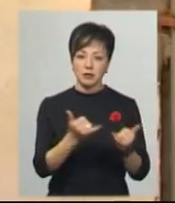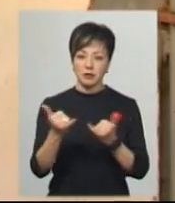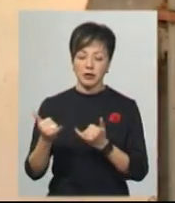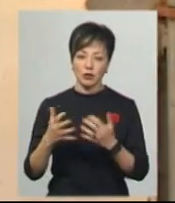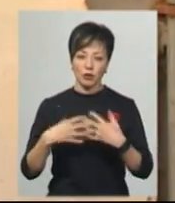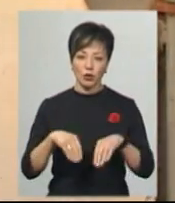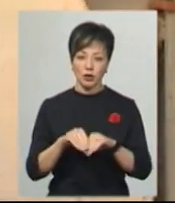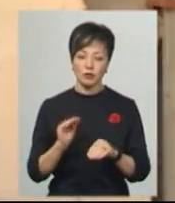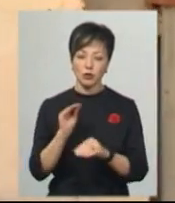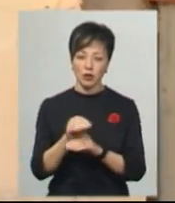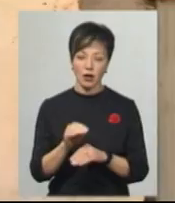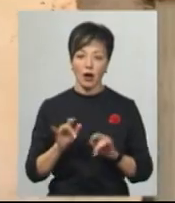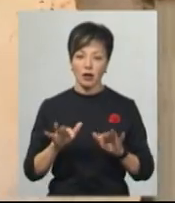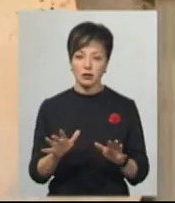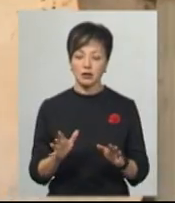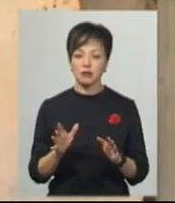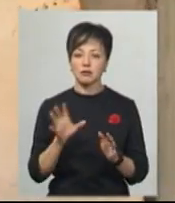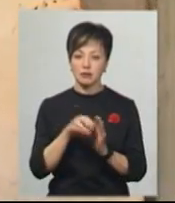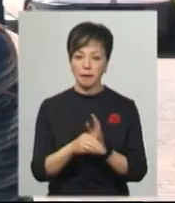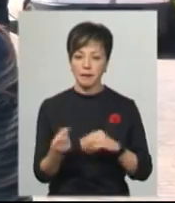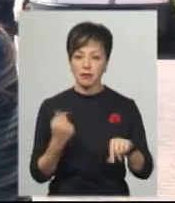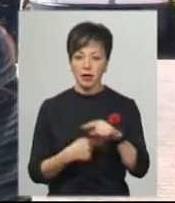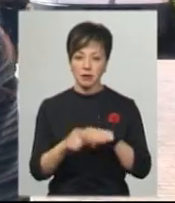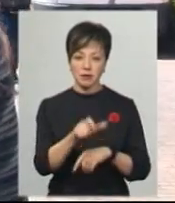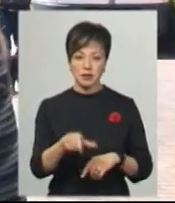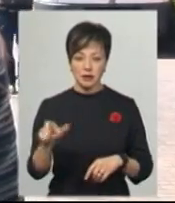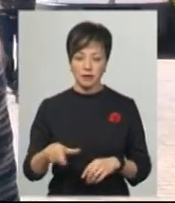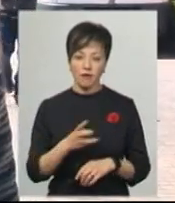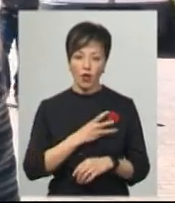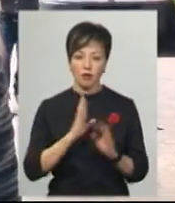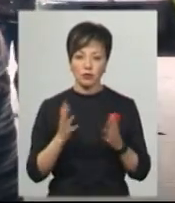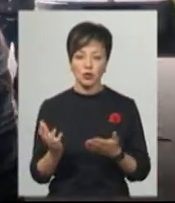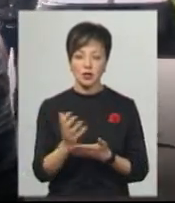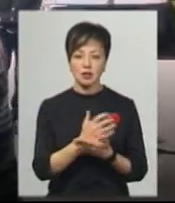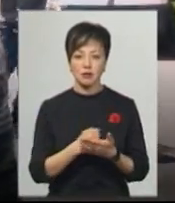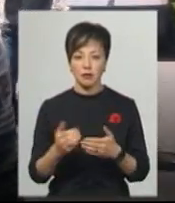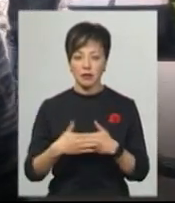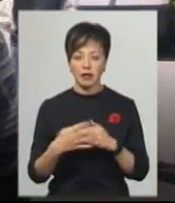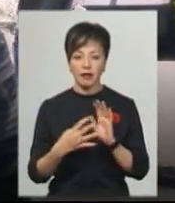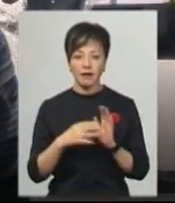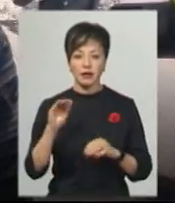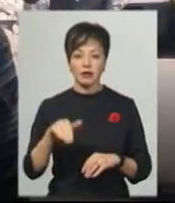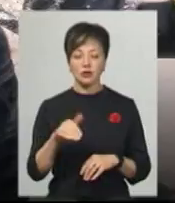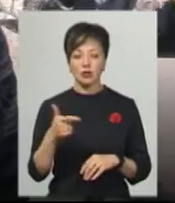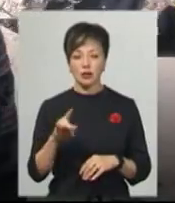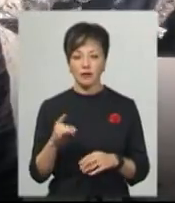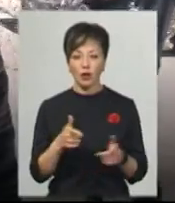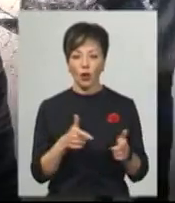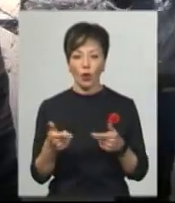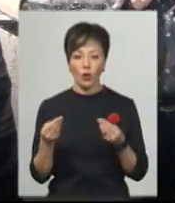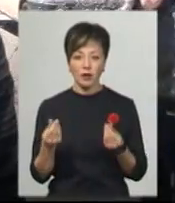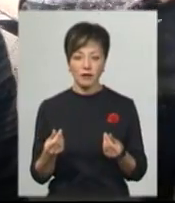Ткаченко. Додає, до акції долучаються підприємці та містяни. Волонтерами було зібрано близько 9 тисяч гривень готівки.